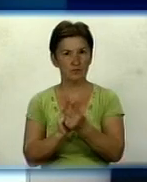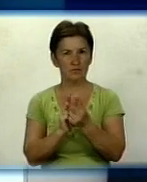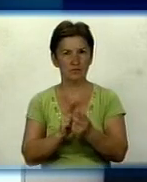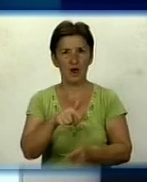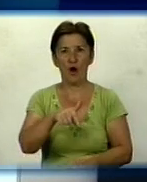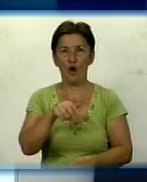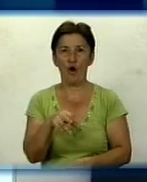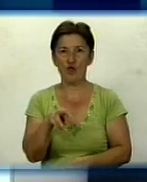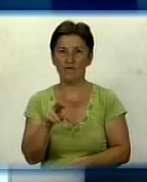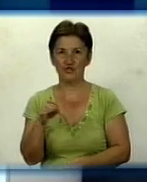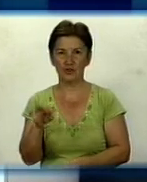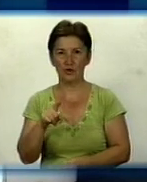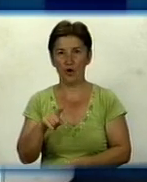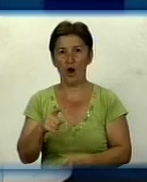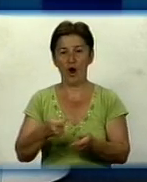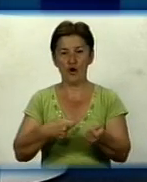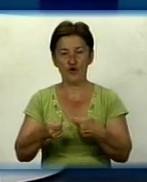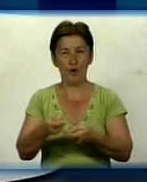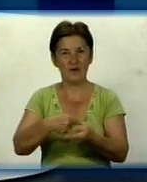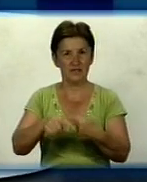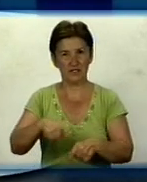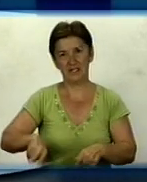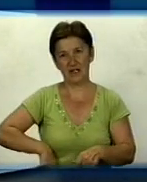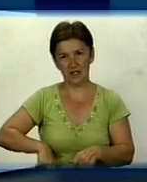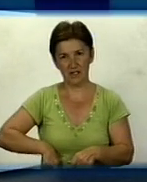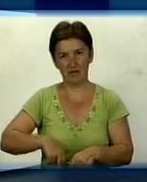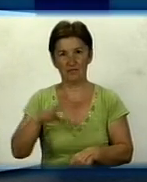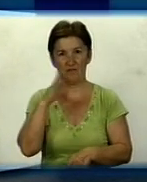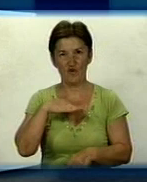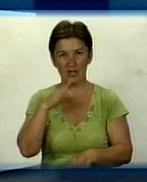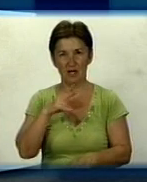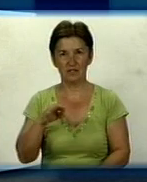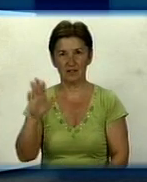Головченко, комерційним директором ОКВП «Дніпро» Кіровоград. Дочекайтесь.